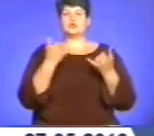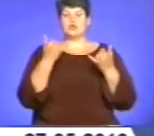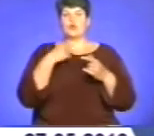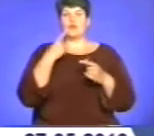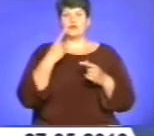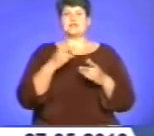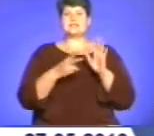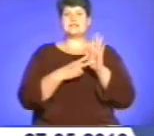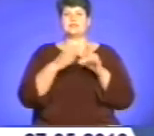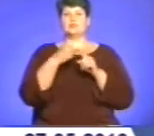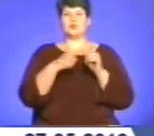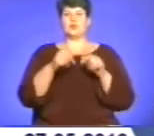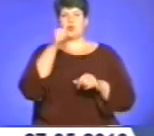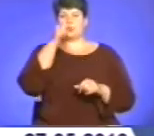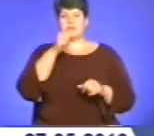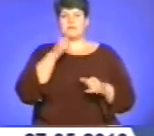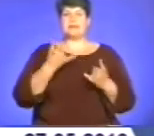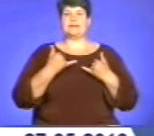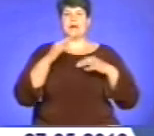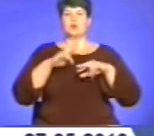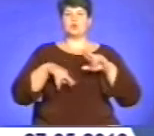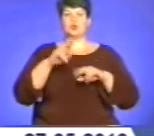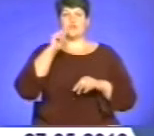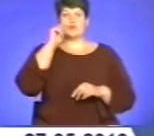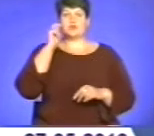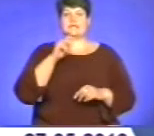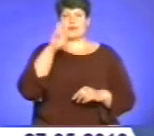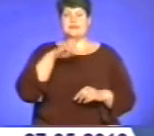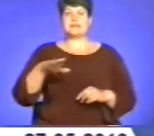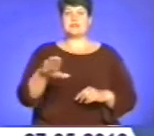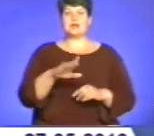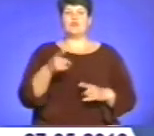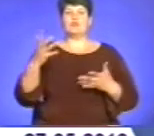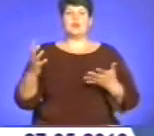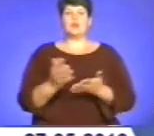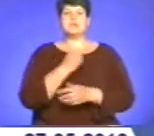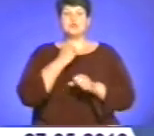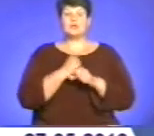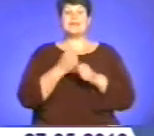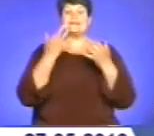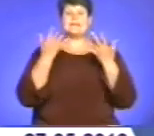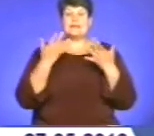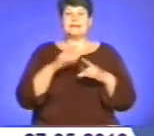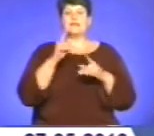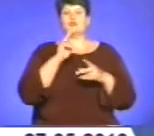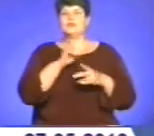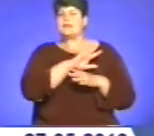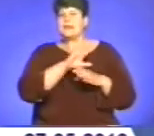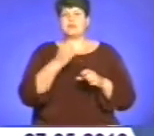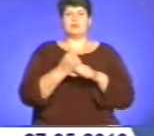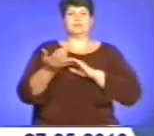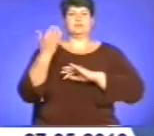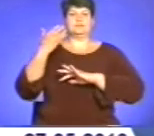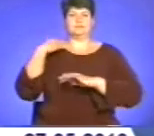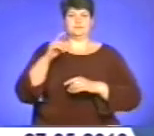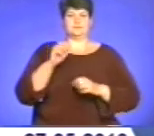що за 7,5 місяців для розбудови української держави йому вдалося зробити стільки, скільки не зробили його попередники і